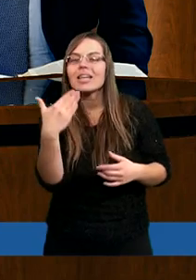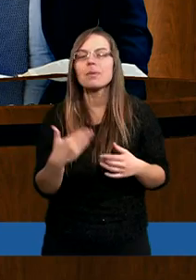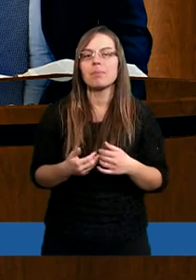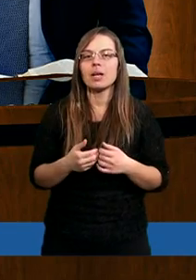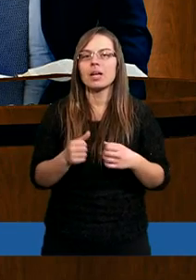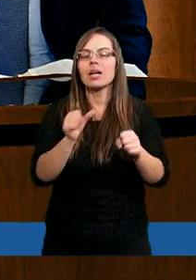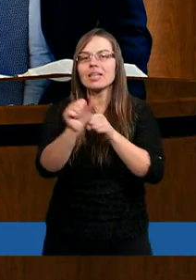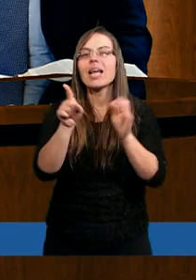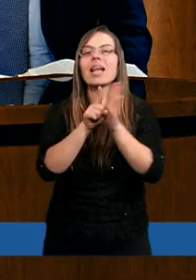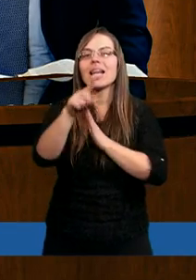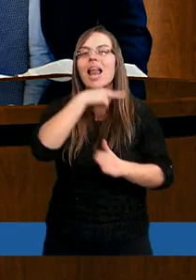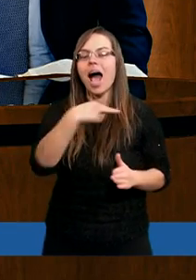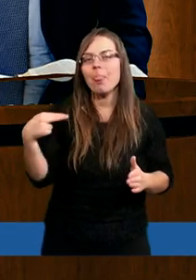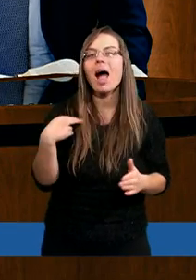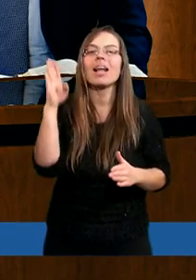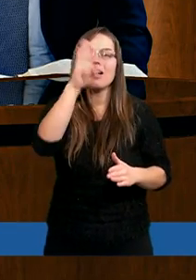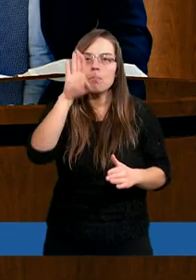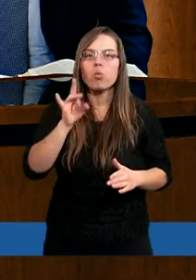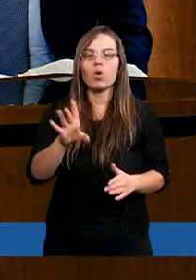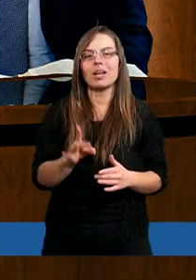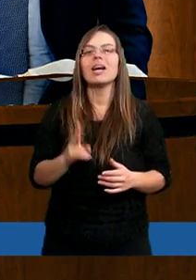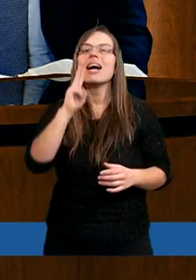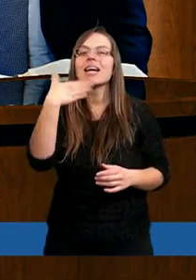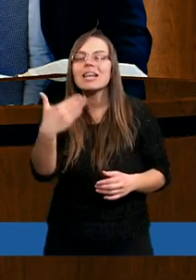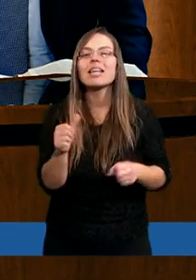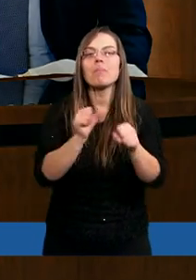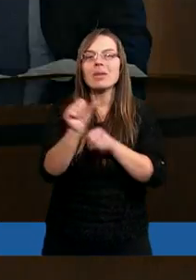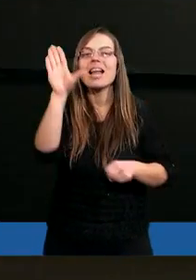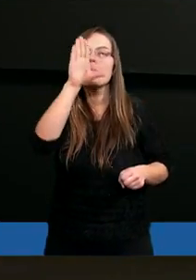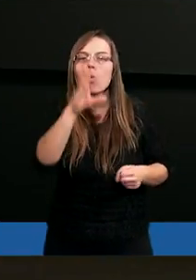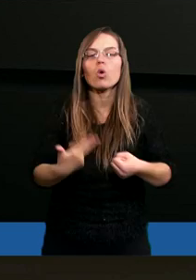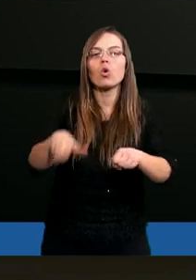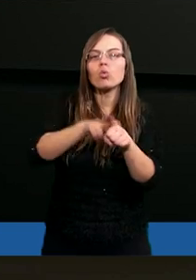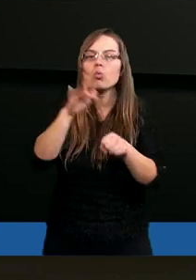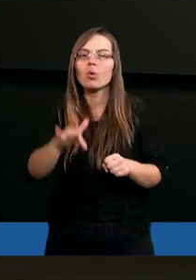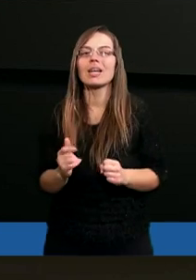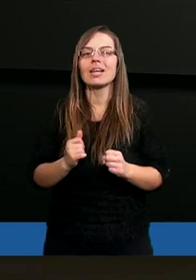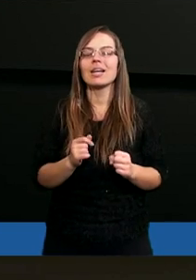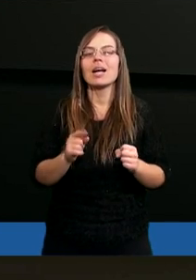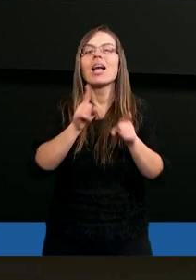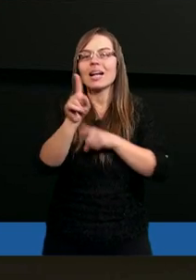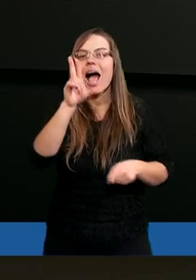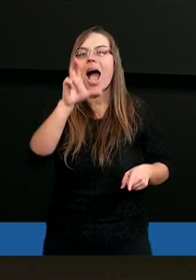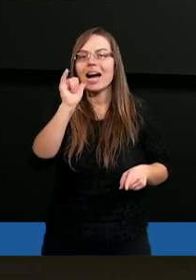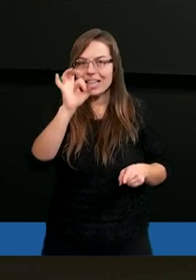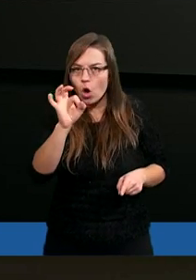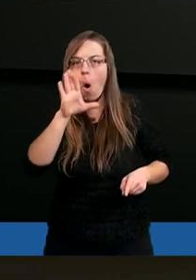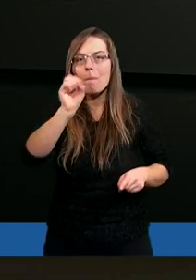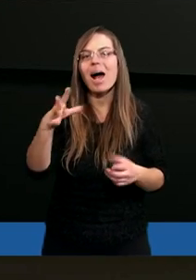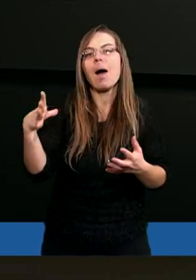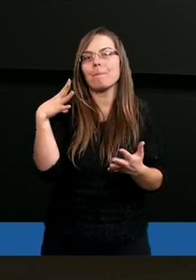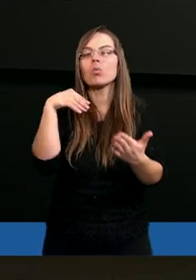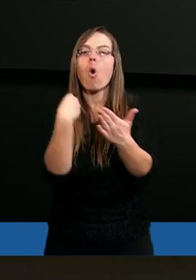Kim jest dla nas Bóg? Kim jest Bóg, który dla Hioba był